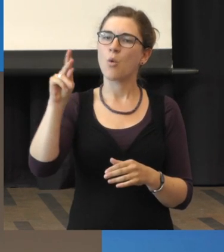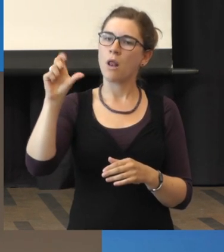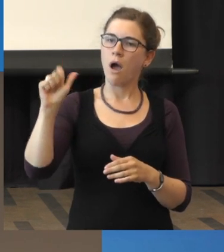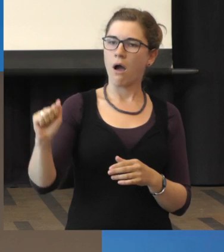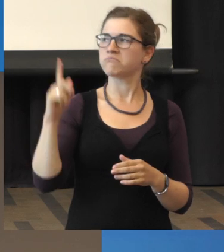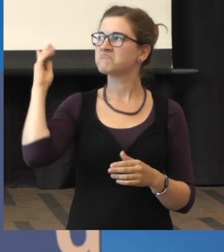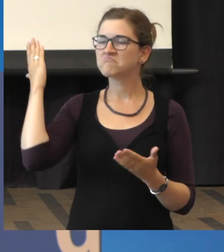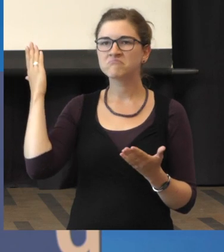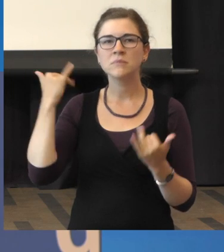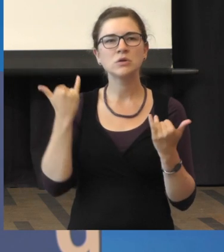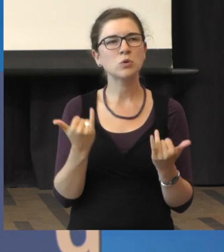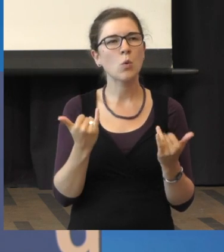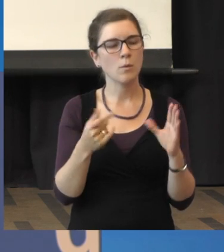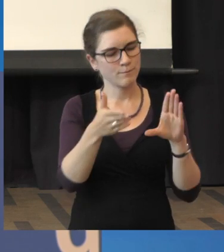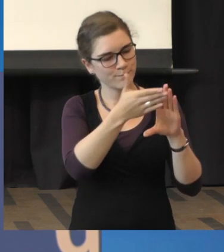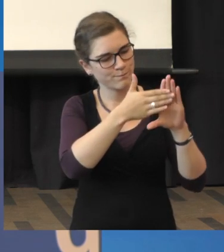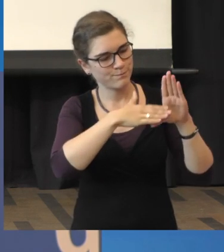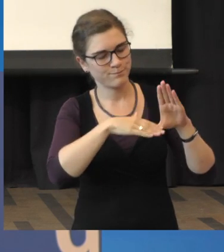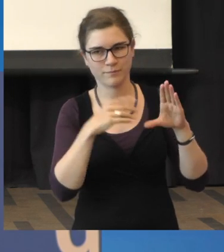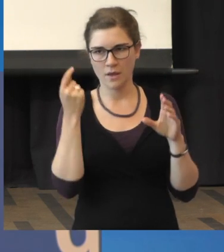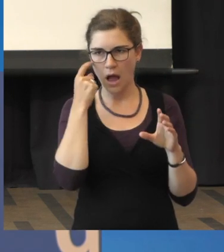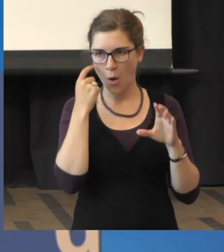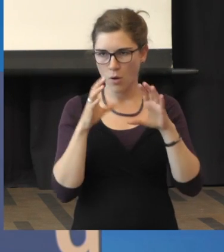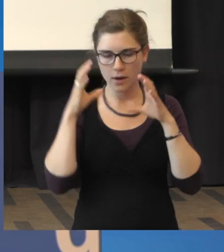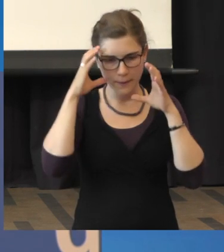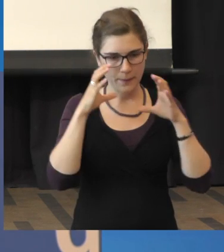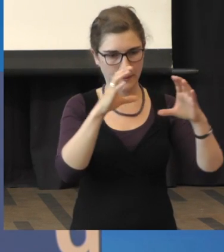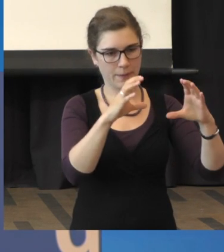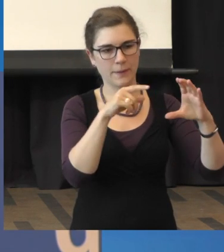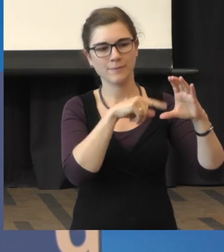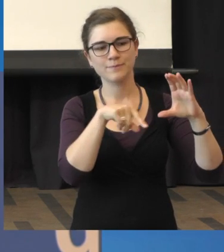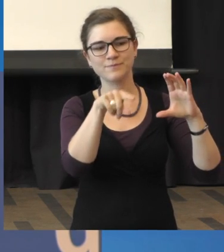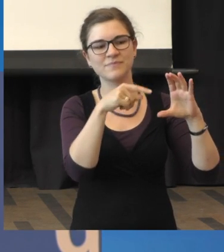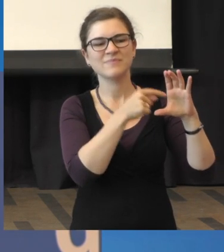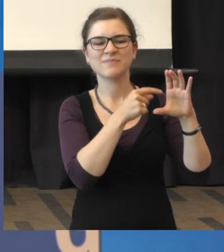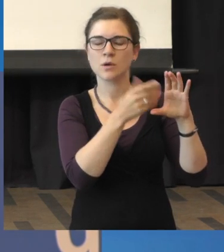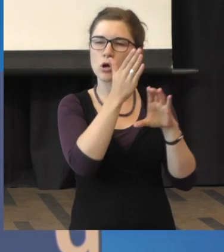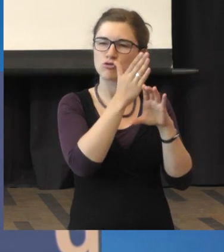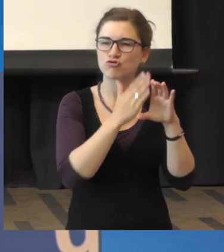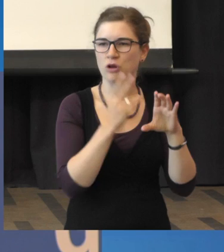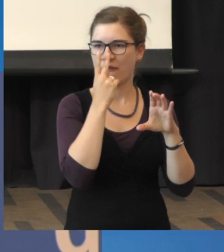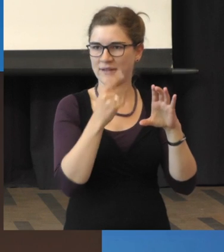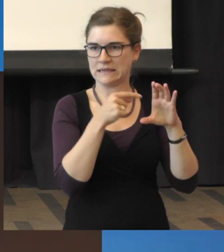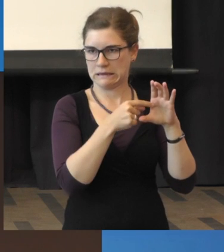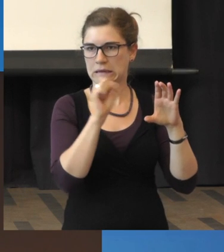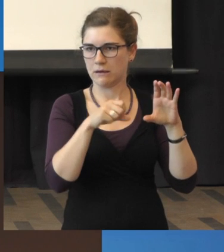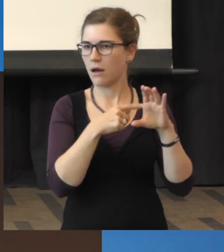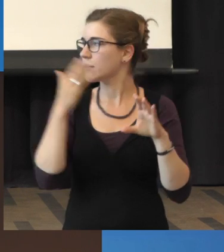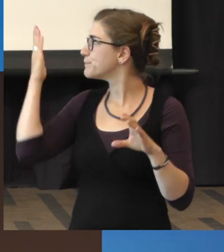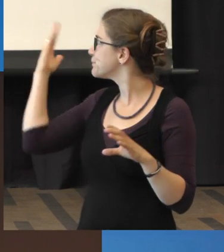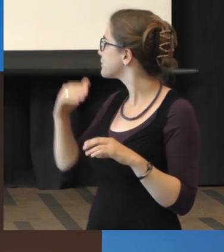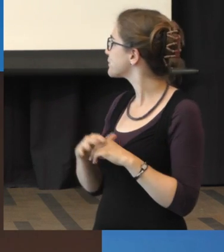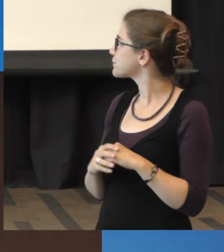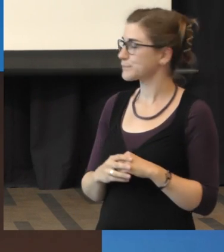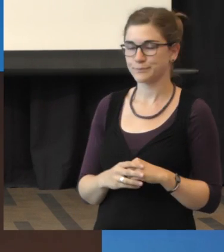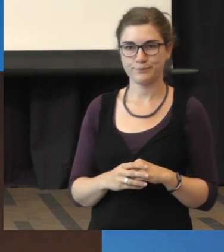ist eine Stelle im Auge, die Stelle schärfsten Sehens. Sie sehen hier auf diesem Bild so nochmal